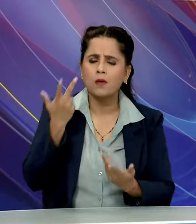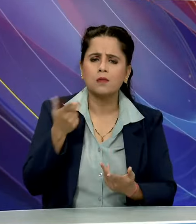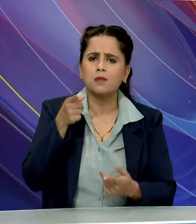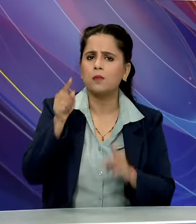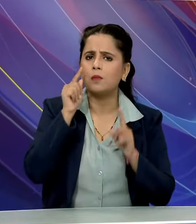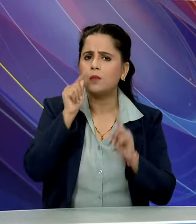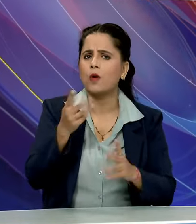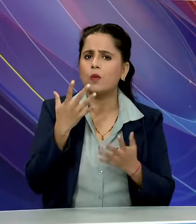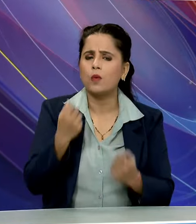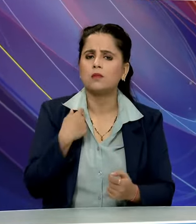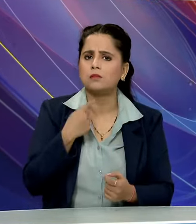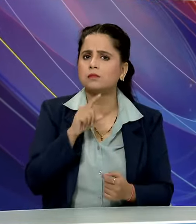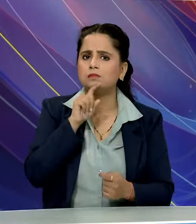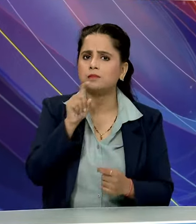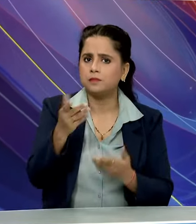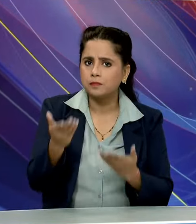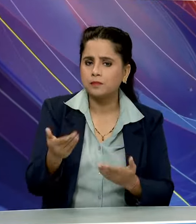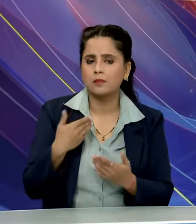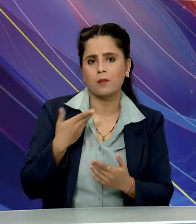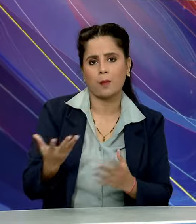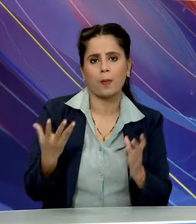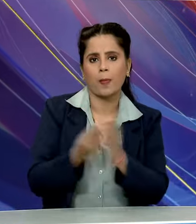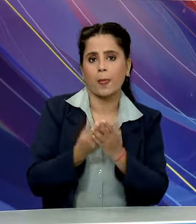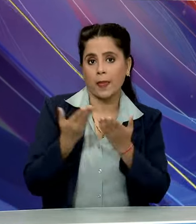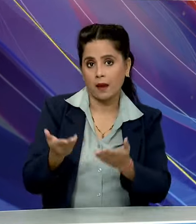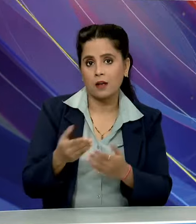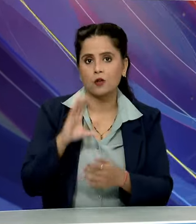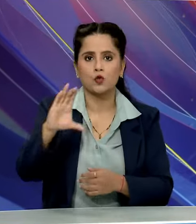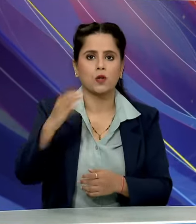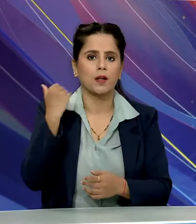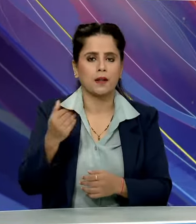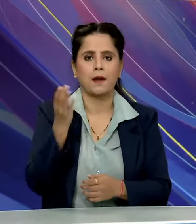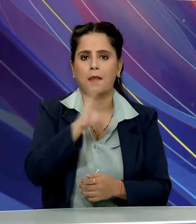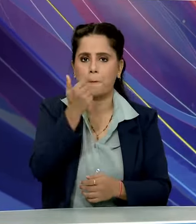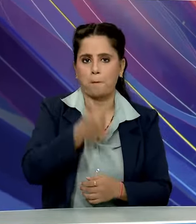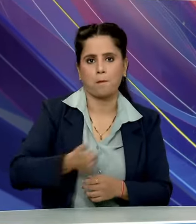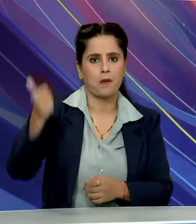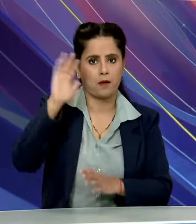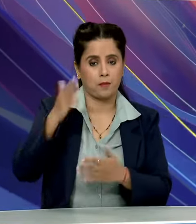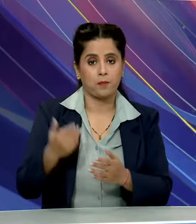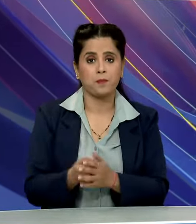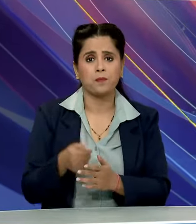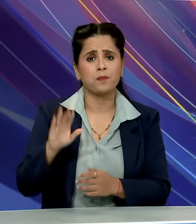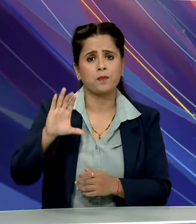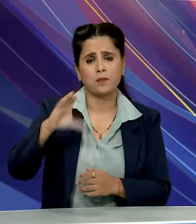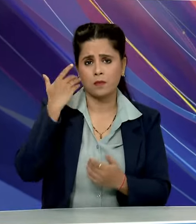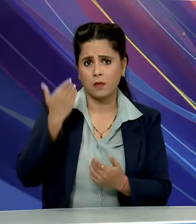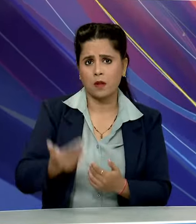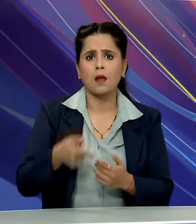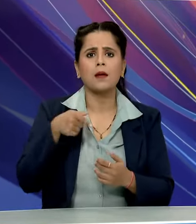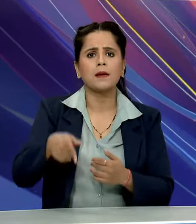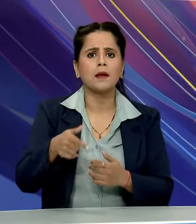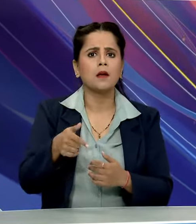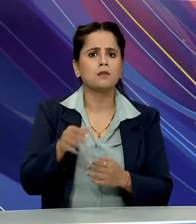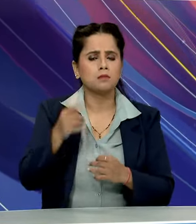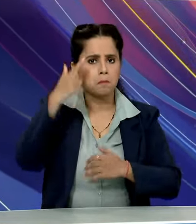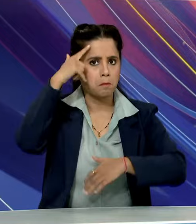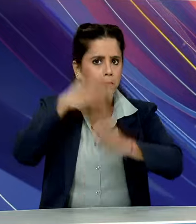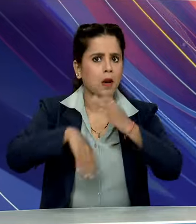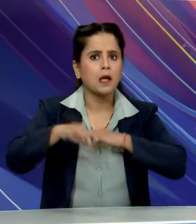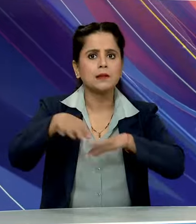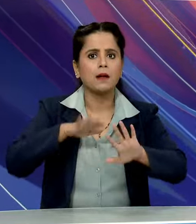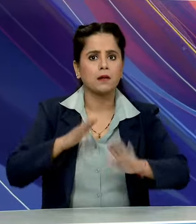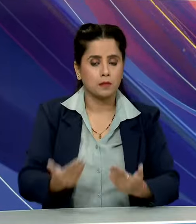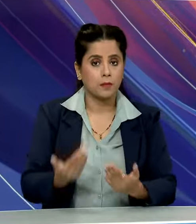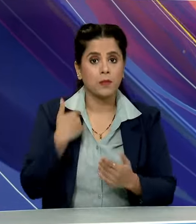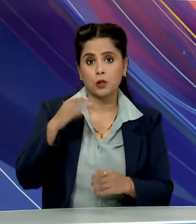मुद्दे पर बात करने के लिए हमारे साथ चंडीगड की कमिस्तर महजूद है चंडीगड एक Plant City है चंडीगड ने